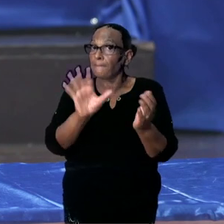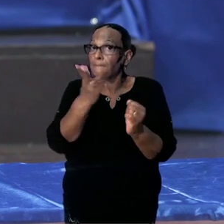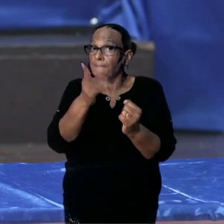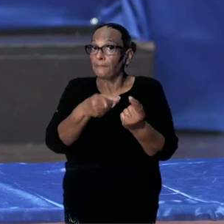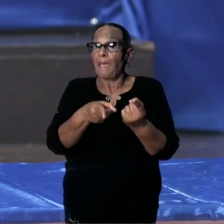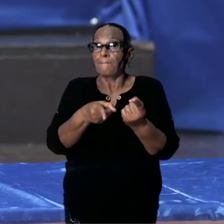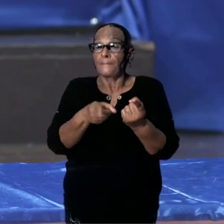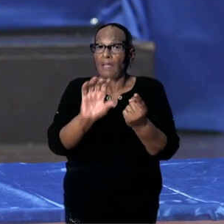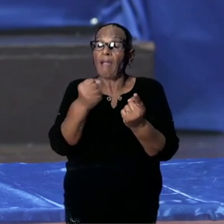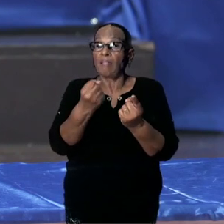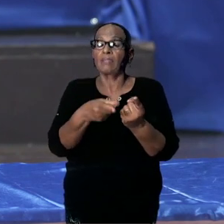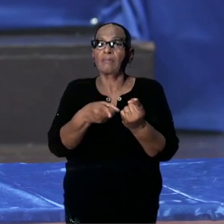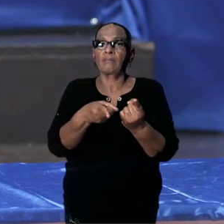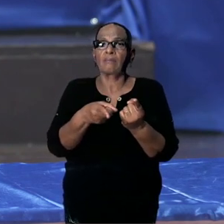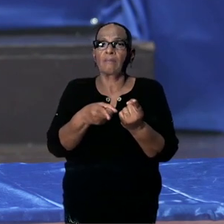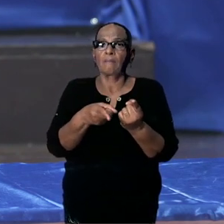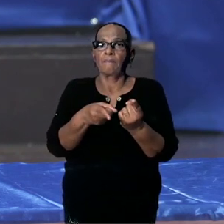-19.